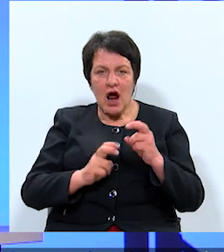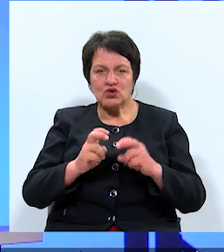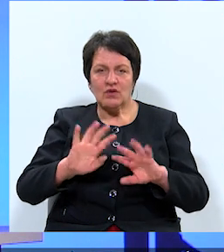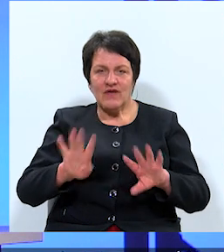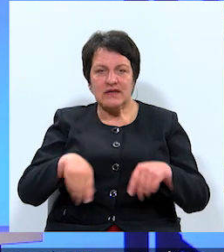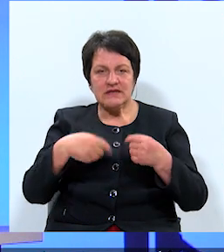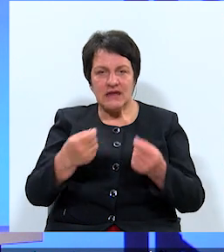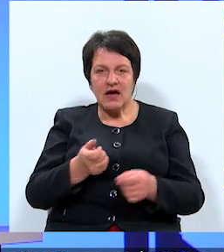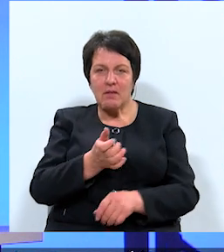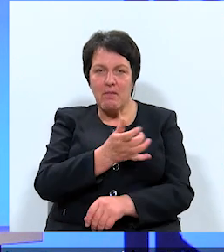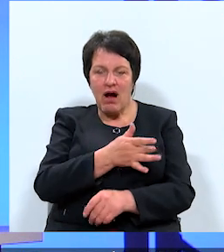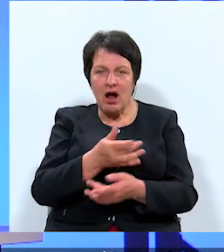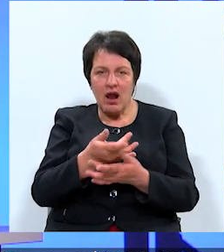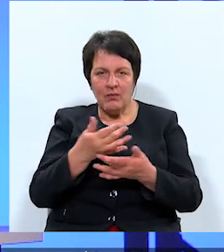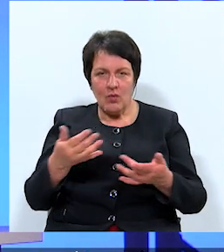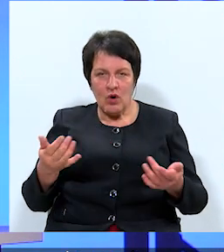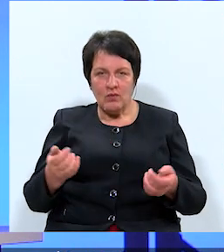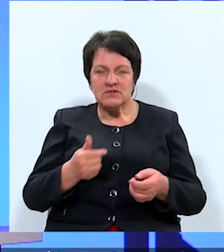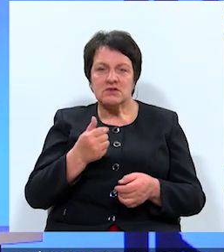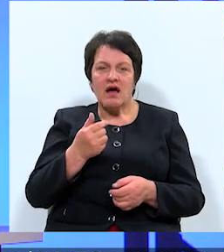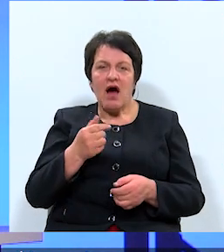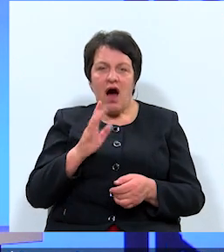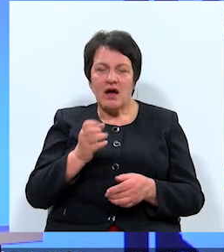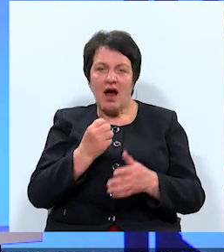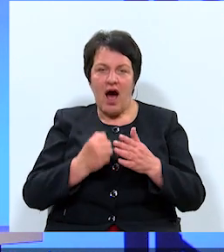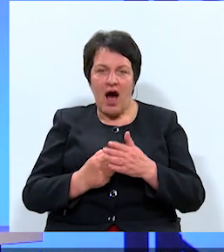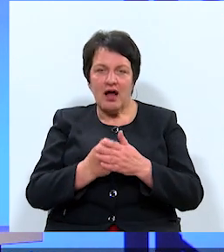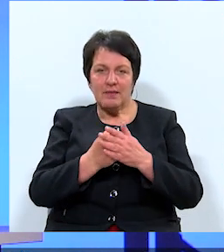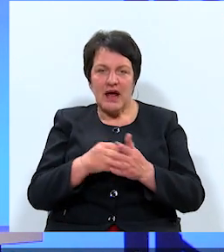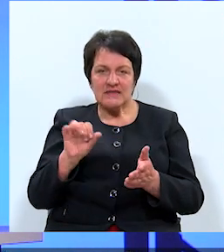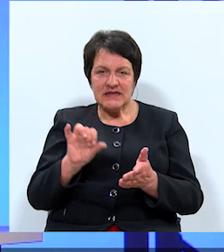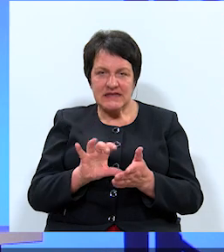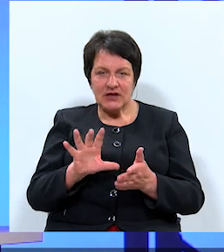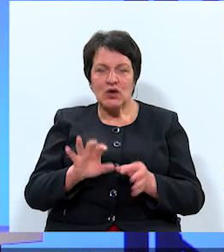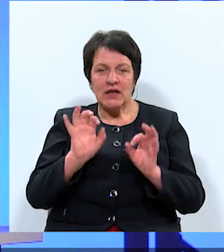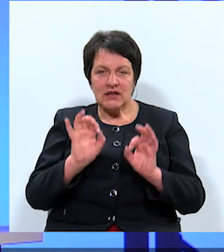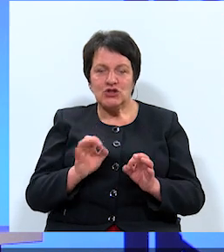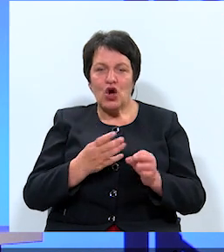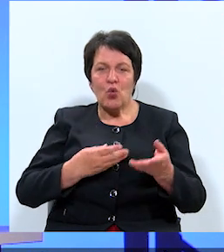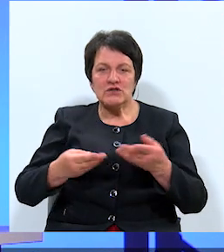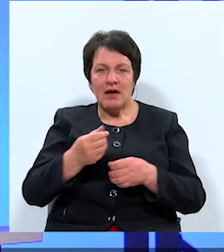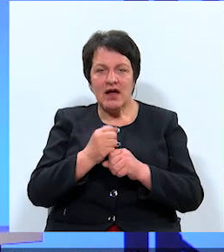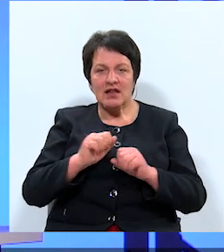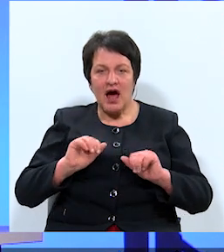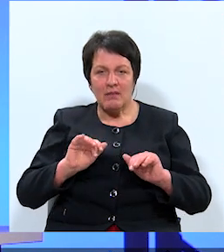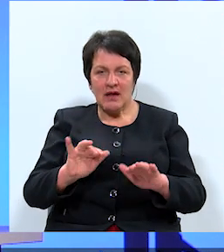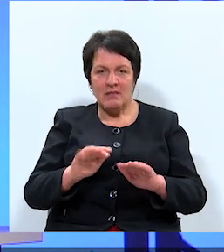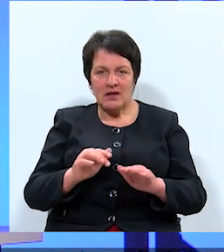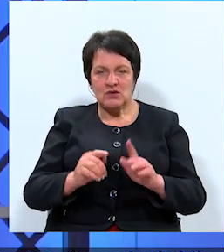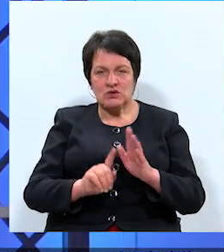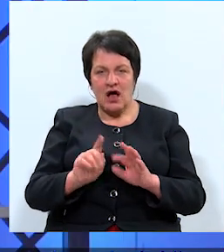sniegt pakalpojumus. Vienvēr sakot ar atbalsta centru, tieši uzņēmēju darbības uzsākšanai.